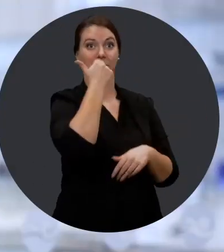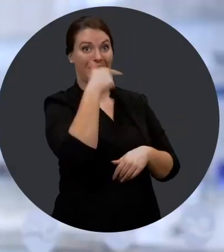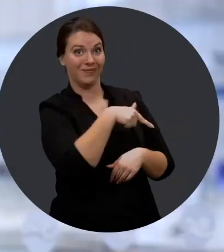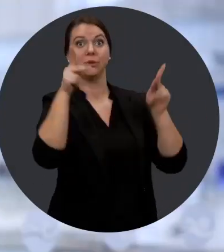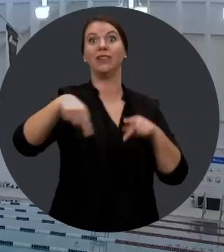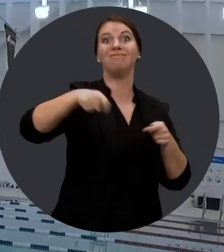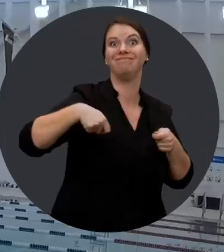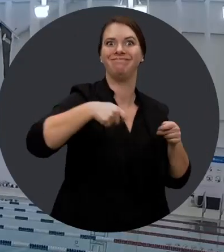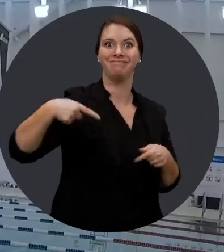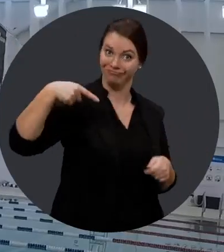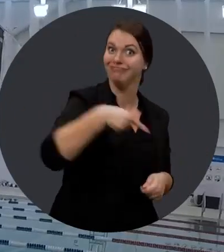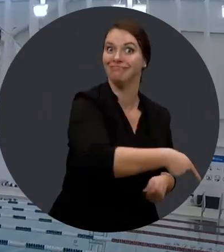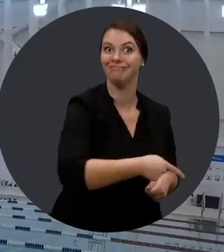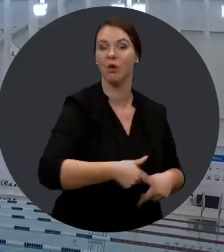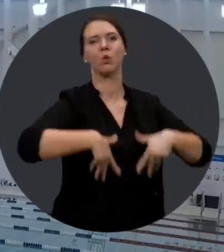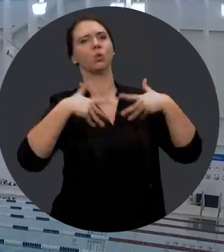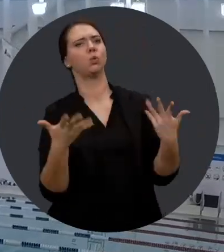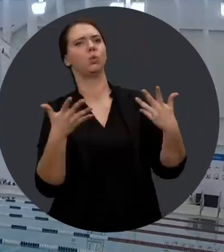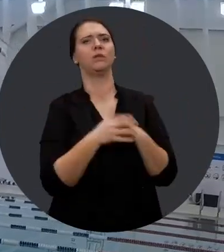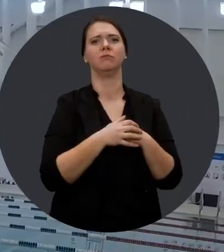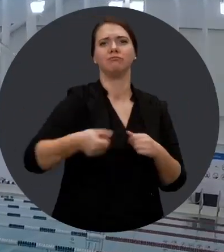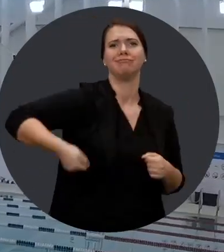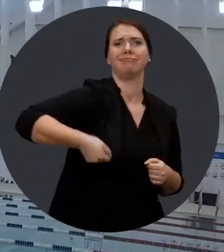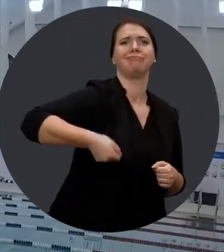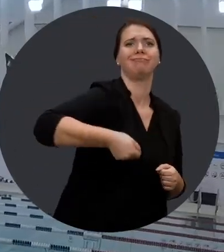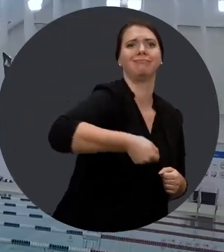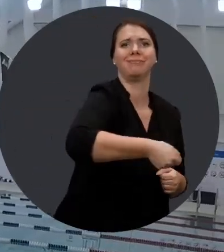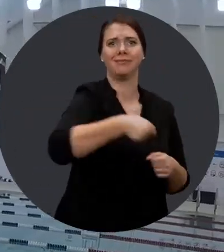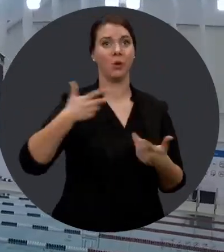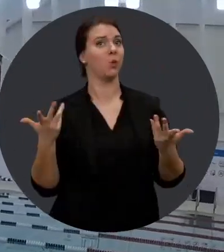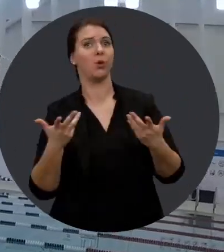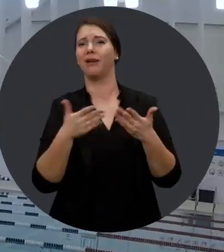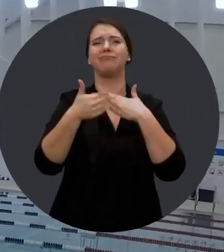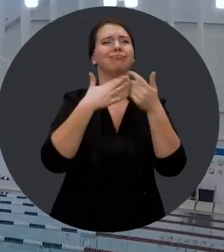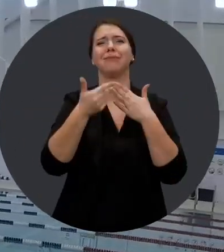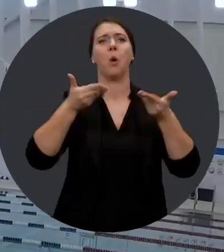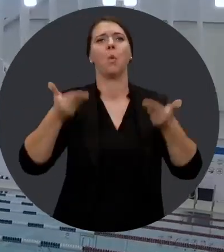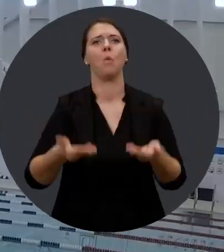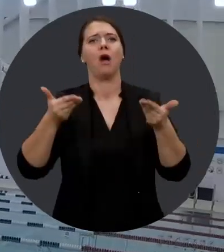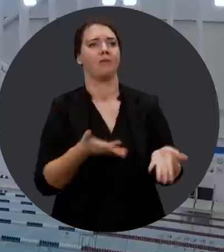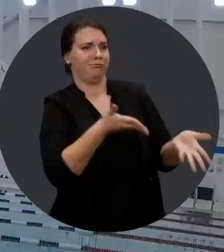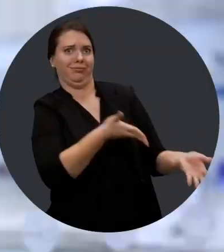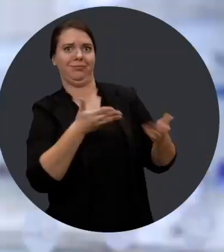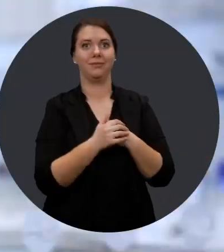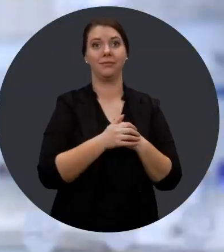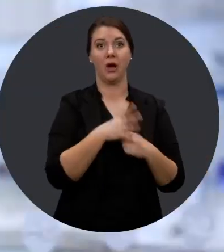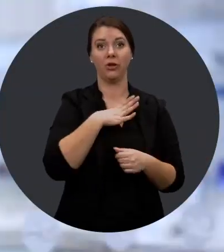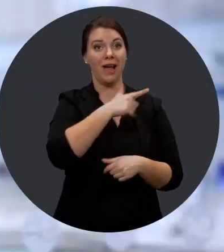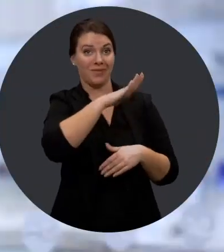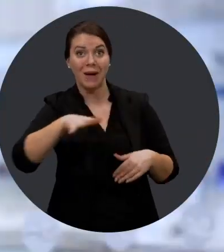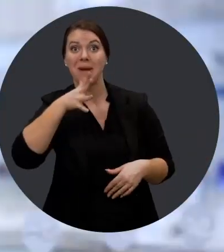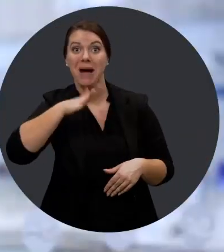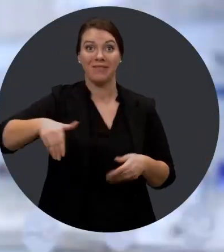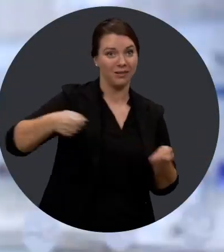au bassin sportif, que la personne soit en fauteuil roulant ou simplement marcher avec une canne ou peu importe